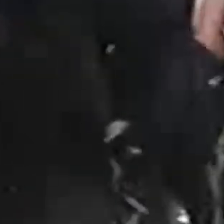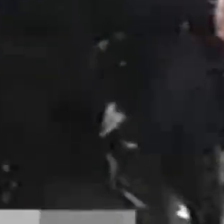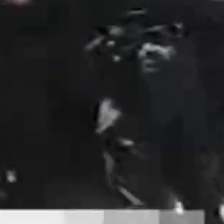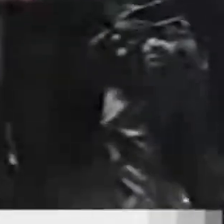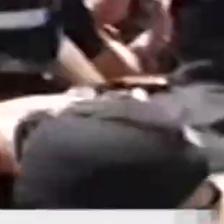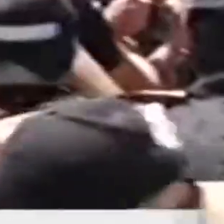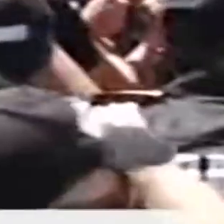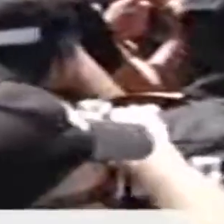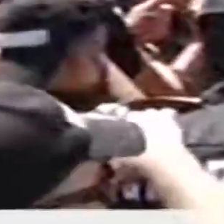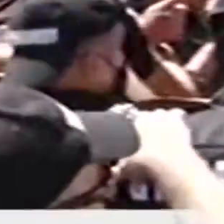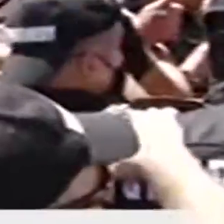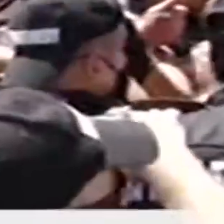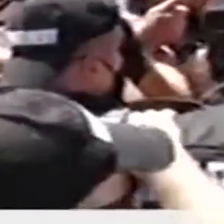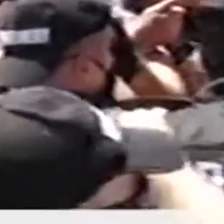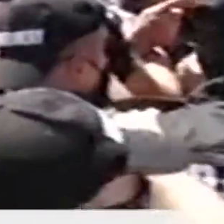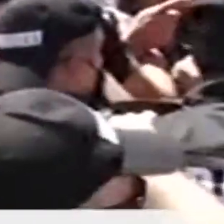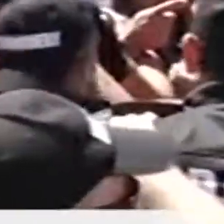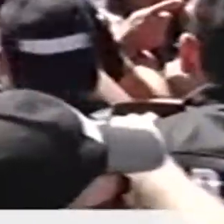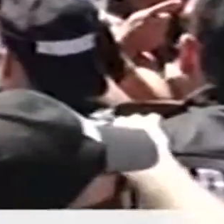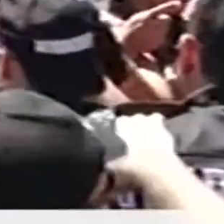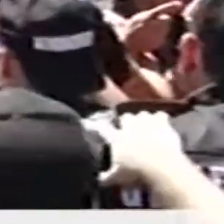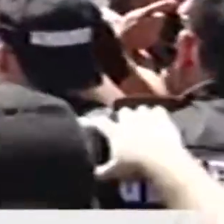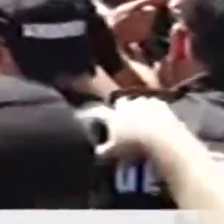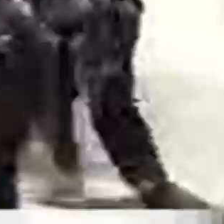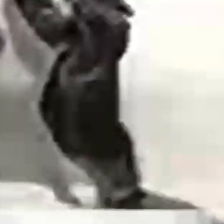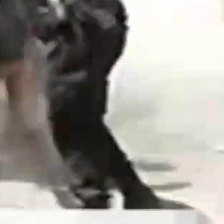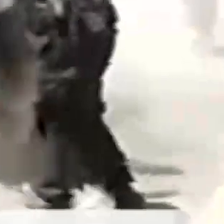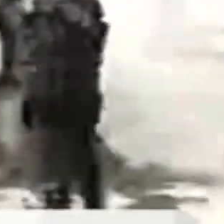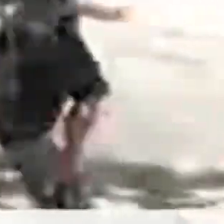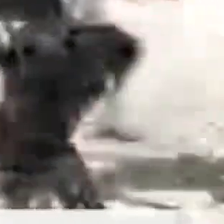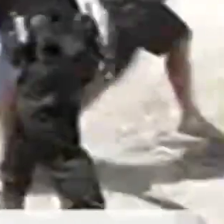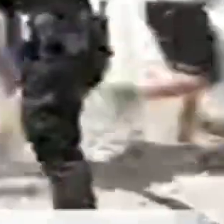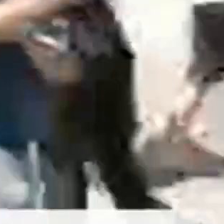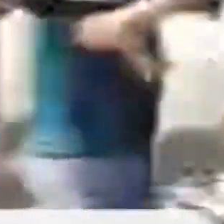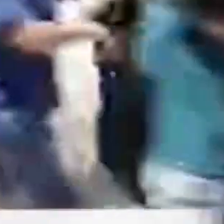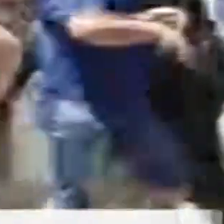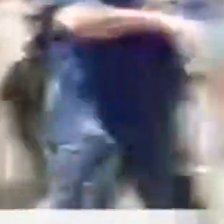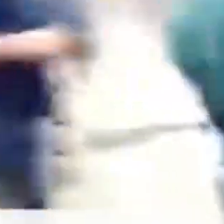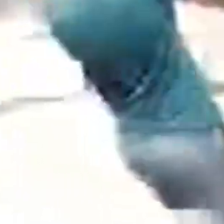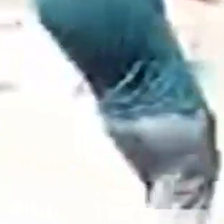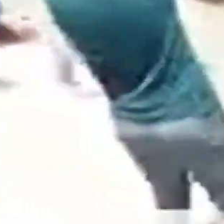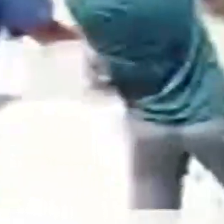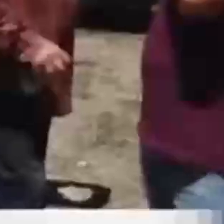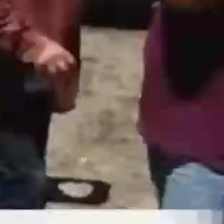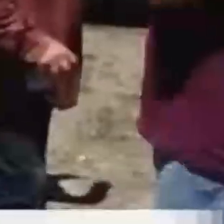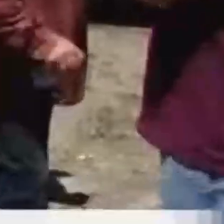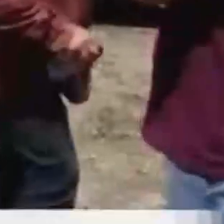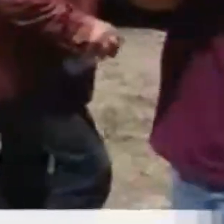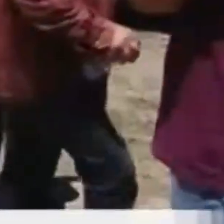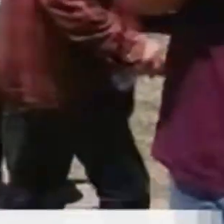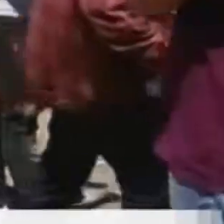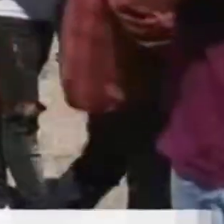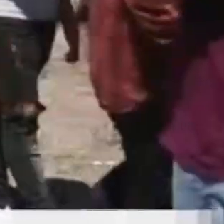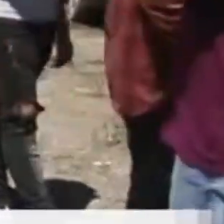Напрежение край парка Росенец и спокойствие после. Как активисти на ДПС и на Да България пяха националния химн заедно?